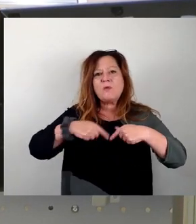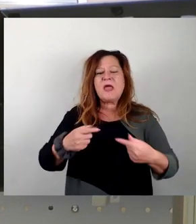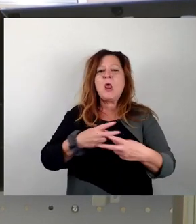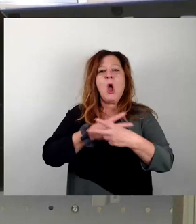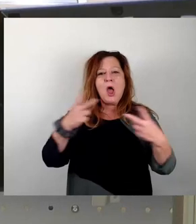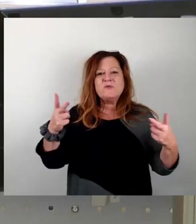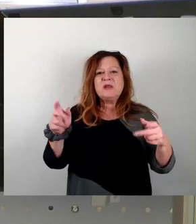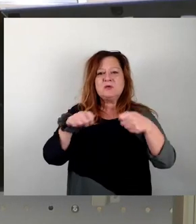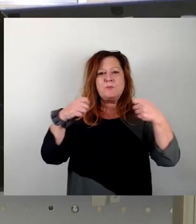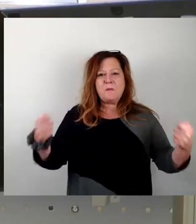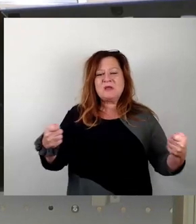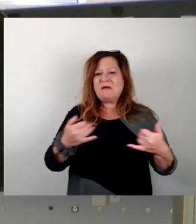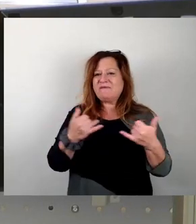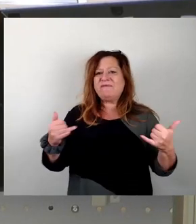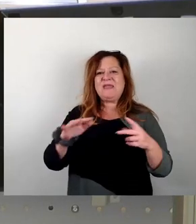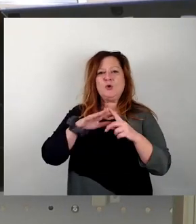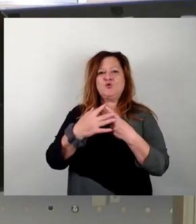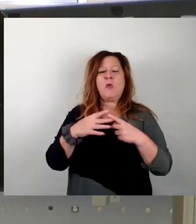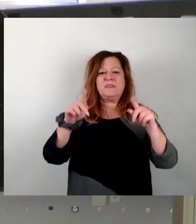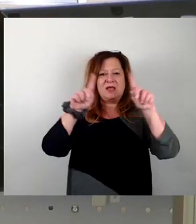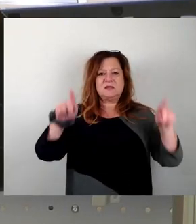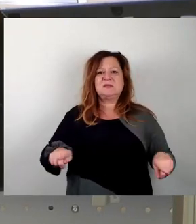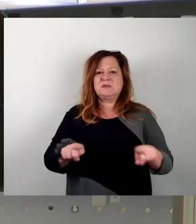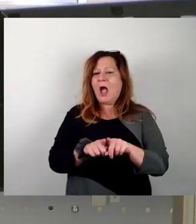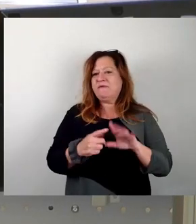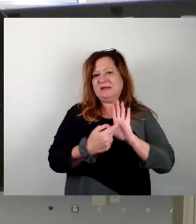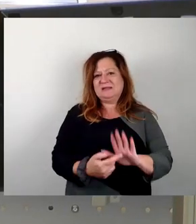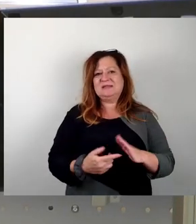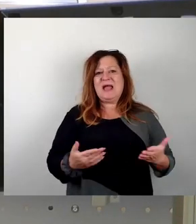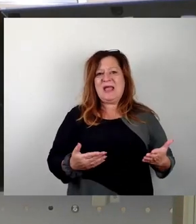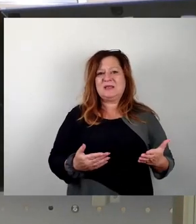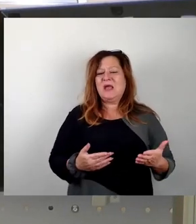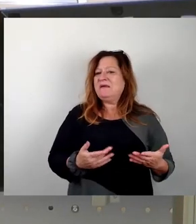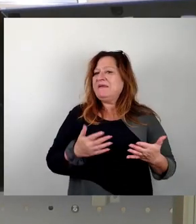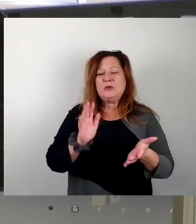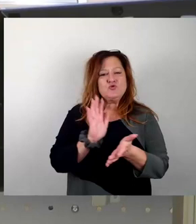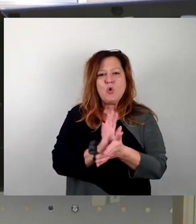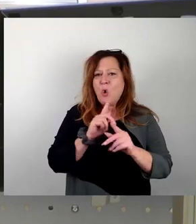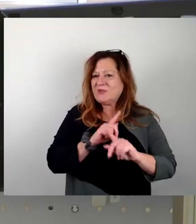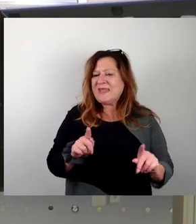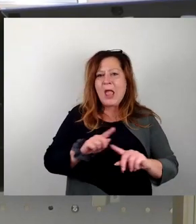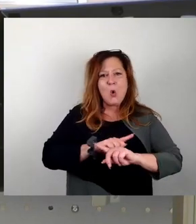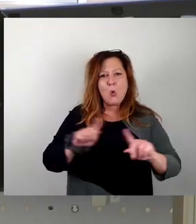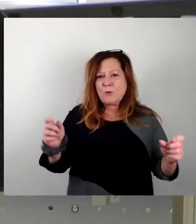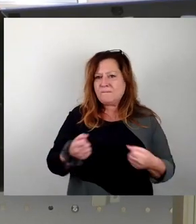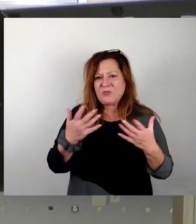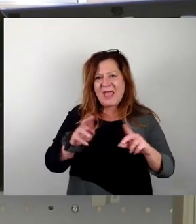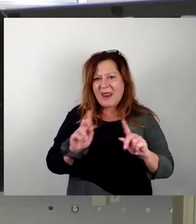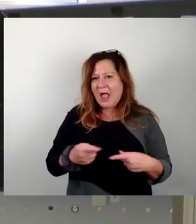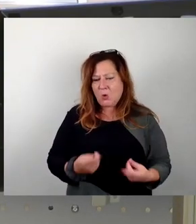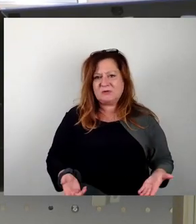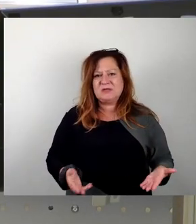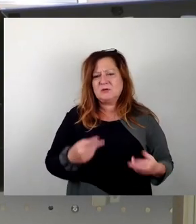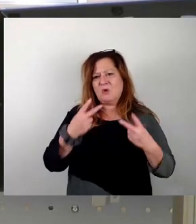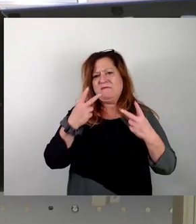Kontexttafeln sein können, postuliert. Das ist nicht so sehr dem Zeitgeist unterworfen, wie Sie das hier dargestellt haben und das war mir einfach noch mal wichtig zu